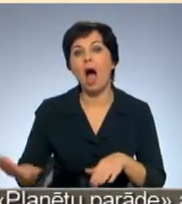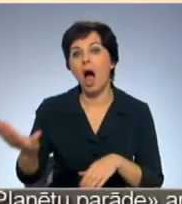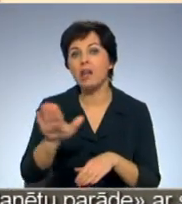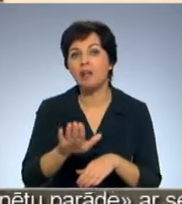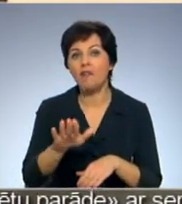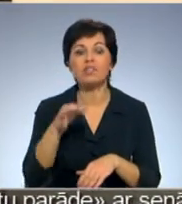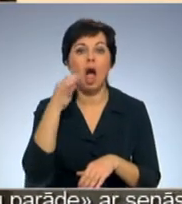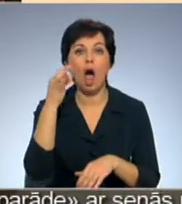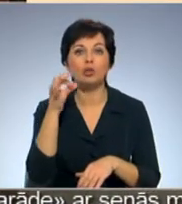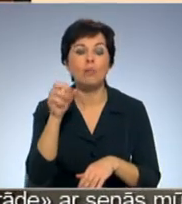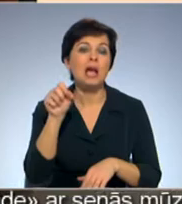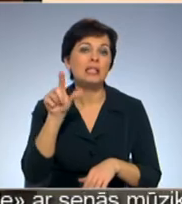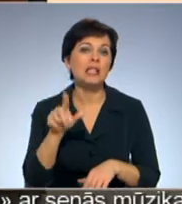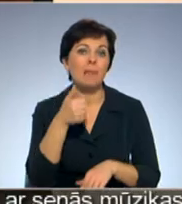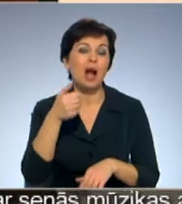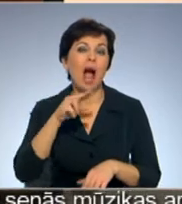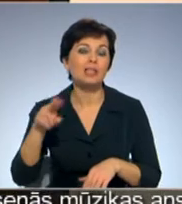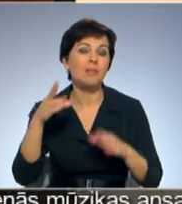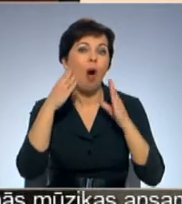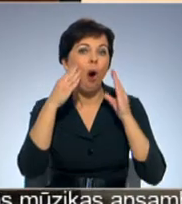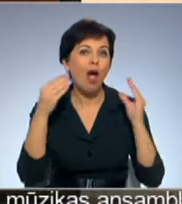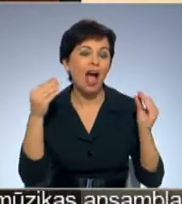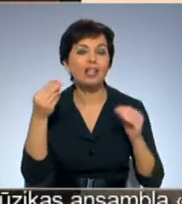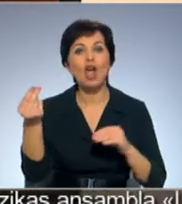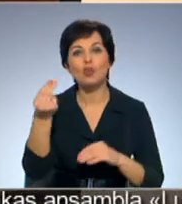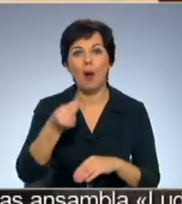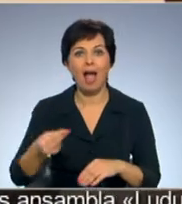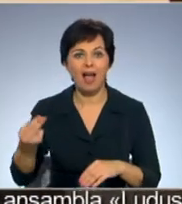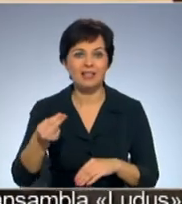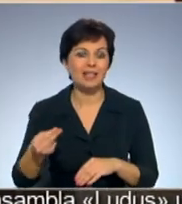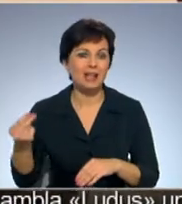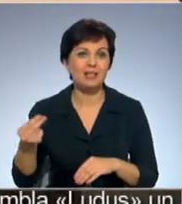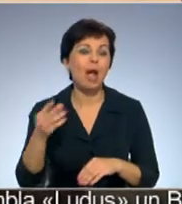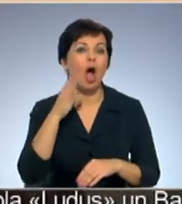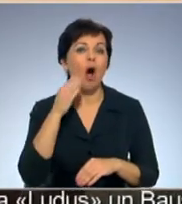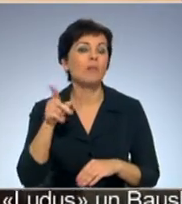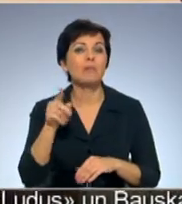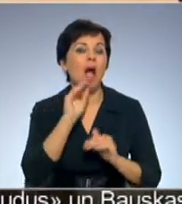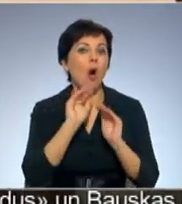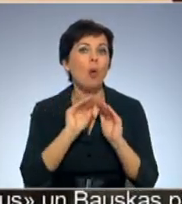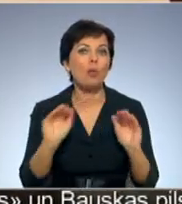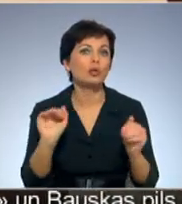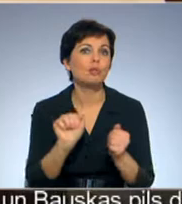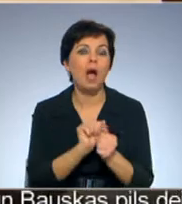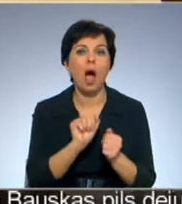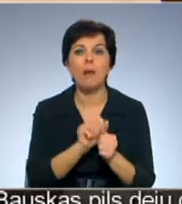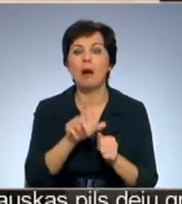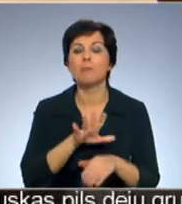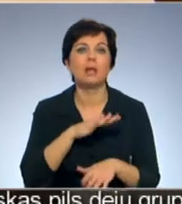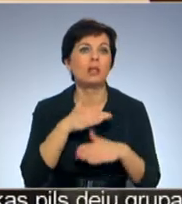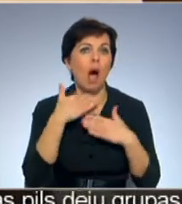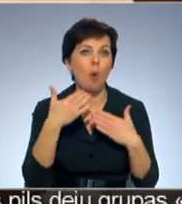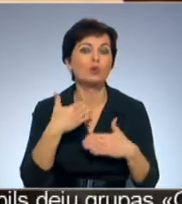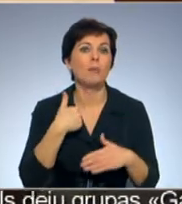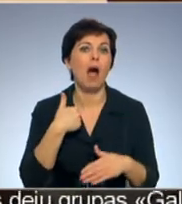Klasiskā Klasiskā holandieša glezniecība Holandiešiem bija klusās dabas daudz Tas man liekas